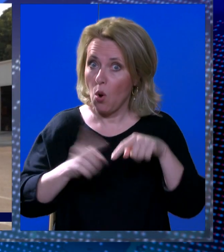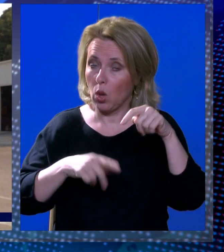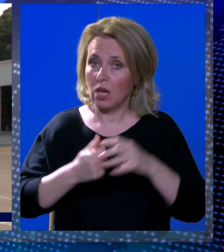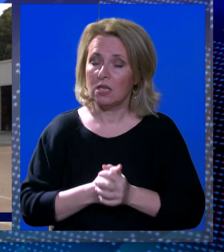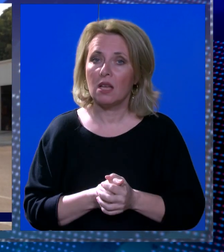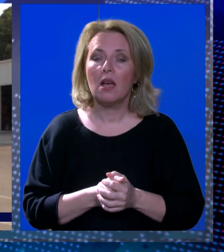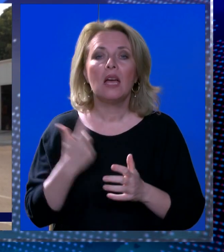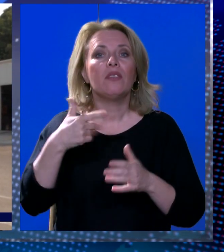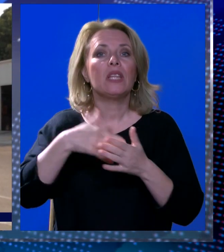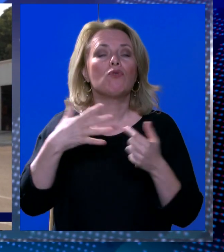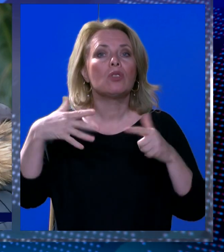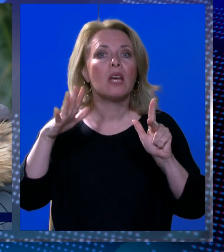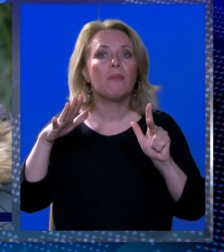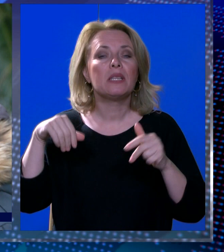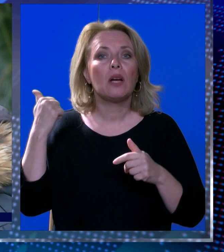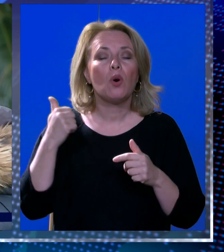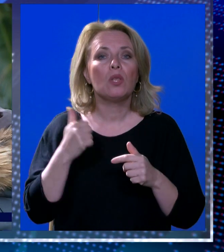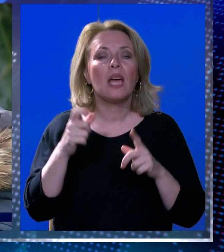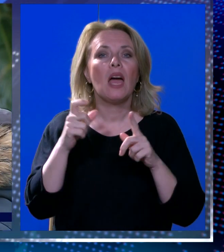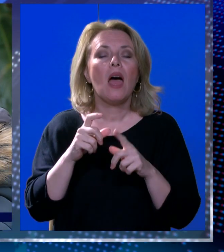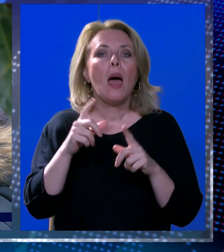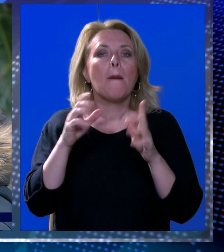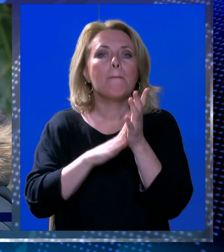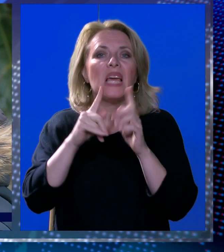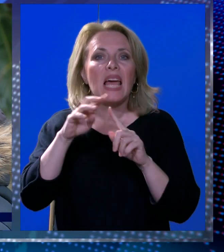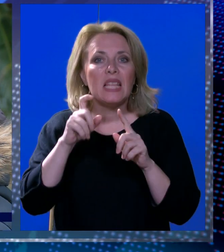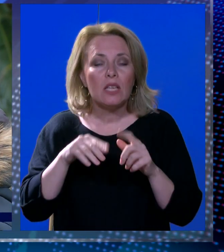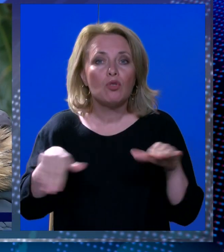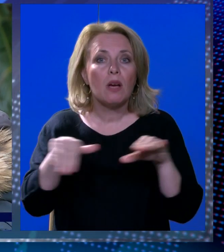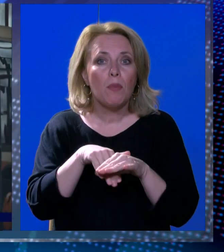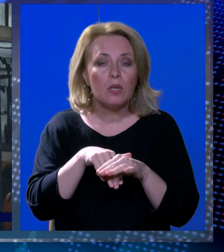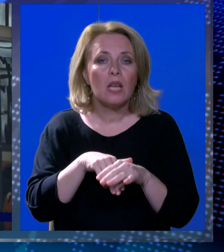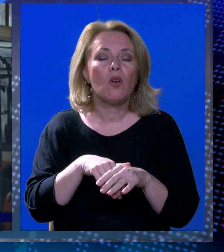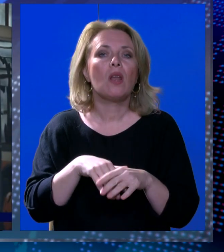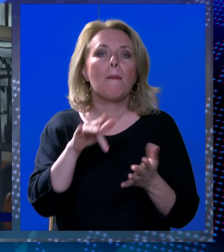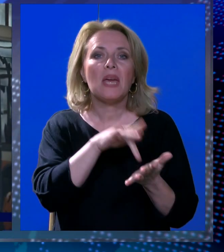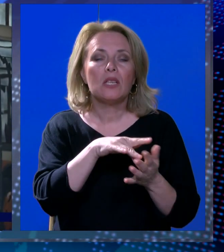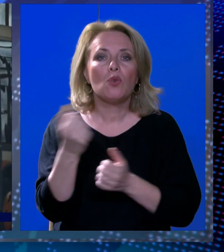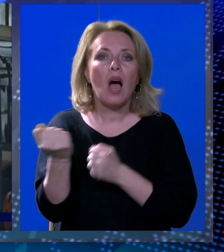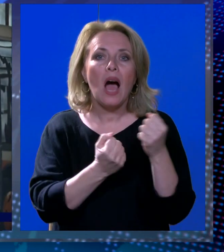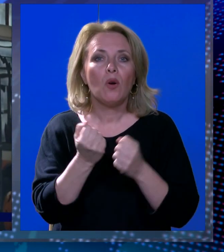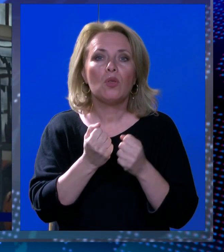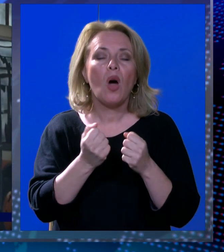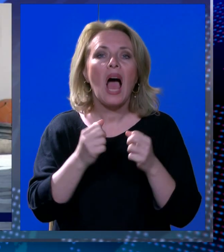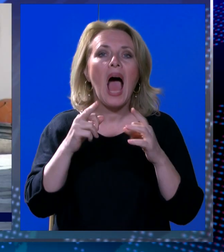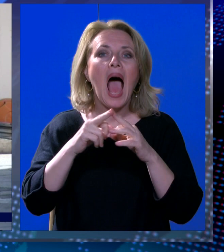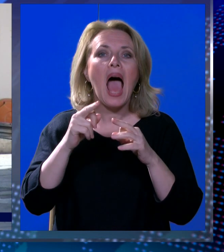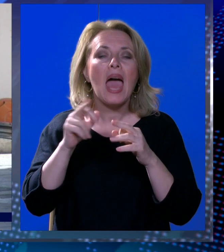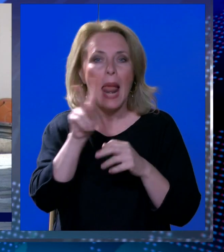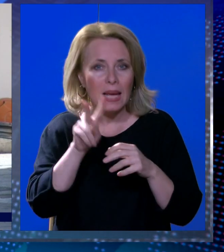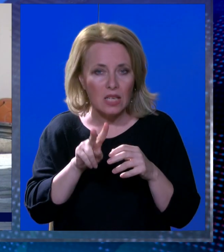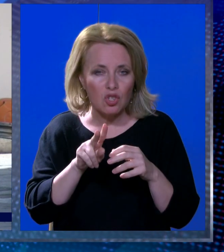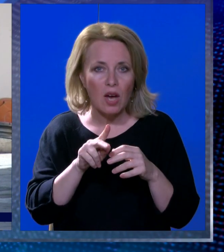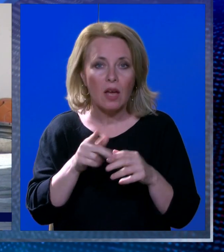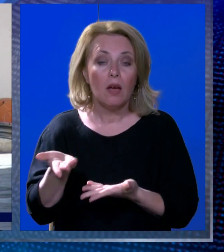Bilo je to još 2018. kad je Danielu Miletiću, djelatniku Libertasa, zaposlanom na mjestu auto električara uručen izvan redan